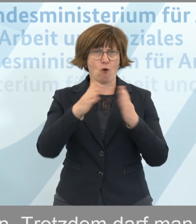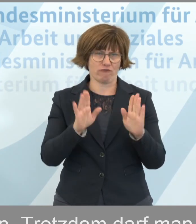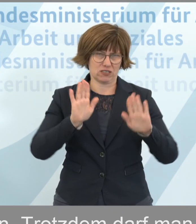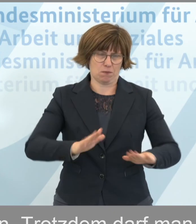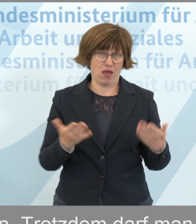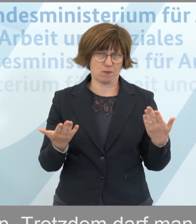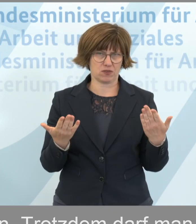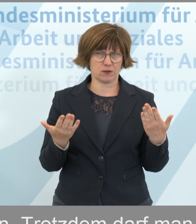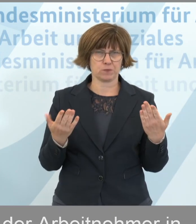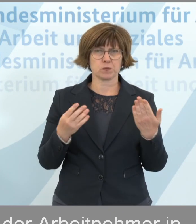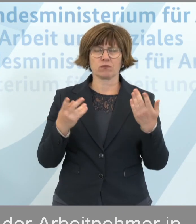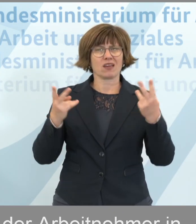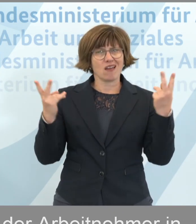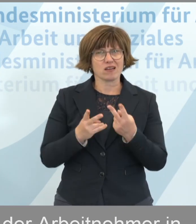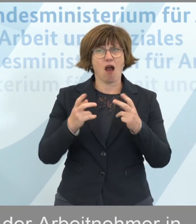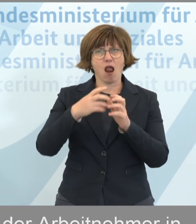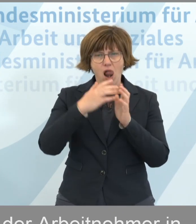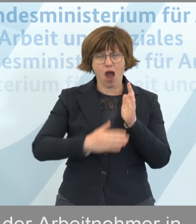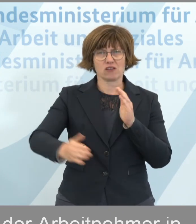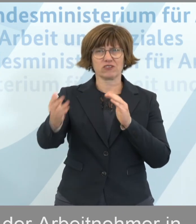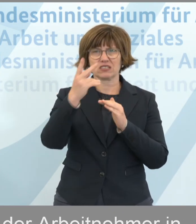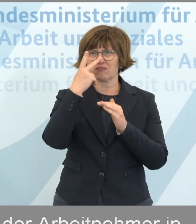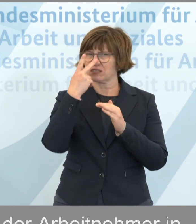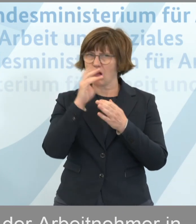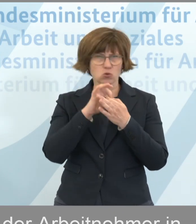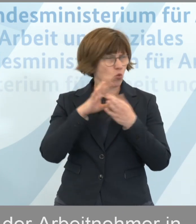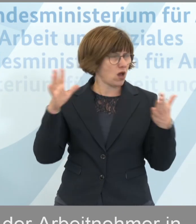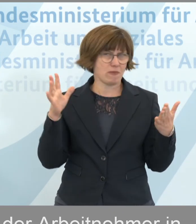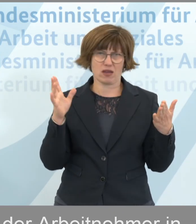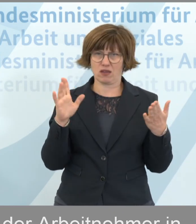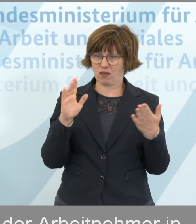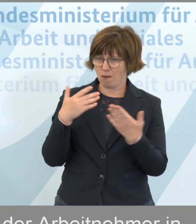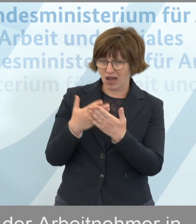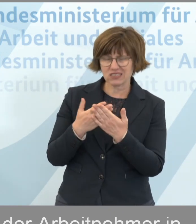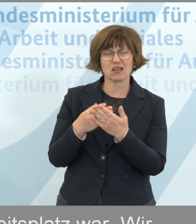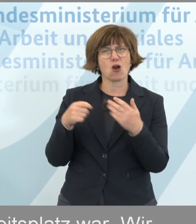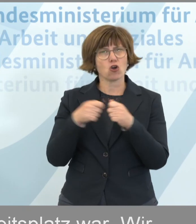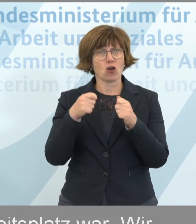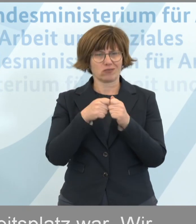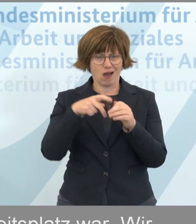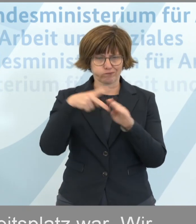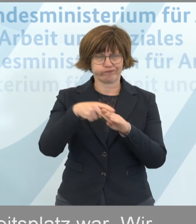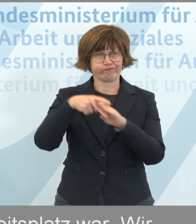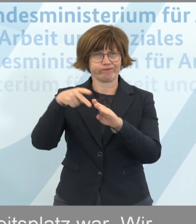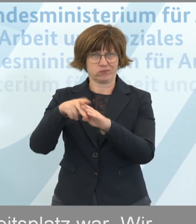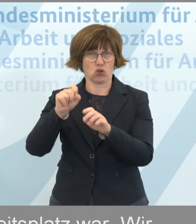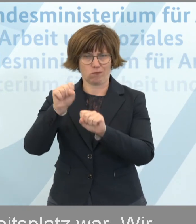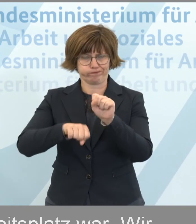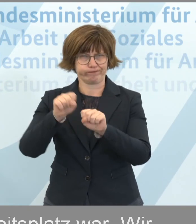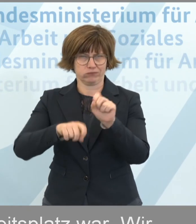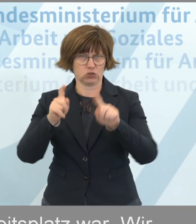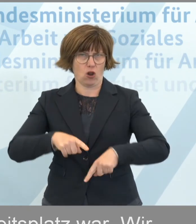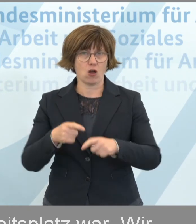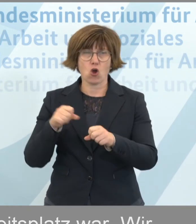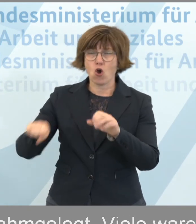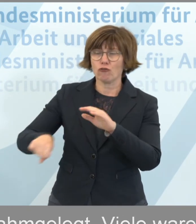unabhängig von der Debatte, wie wir langfristig damit umgehen, ist das ein Aufruf, um Kontakte zu unterbrechen. Und das kann natürlich in einem